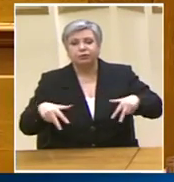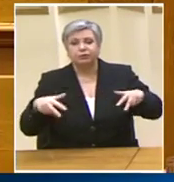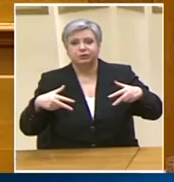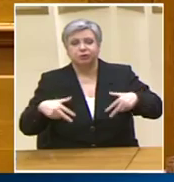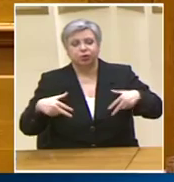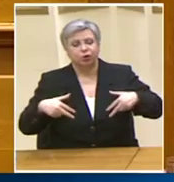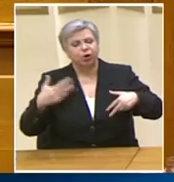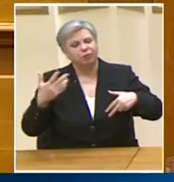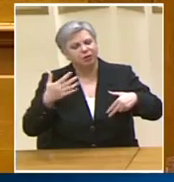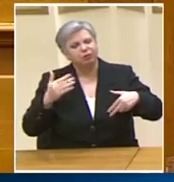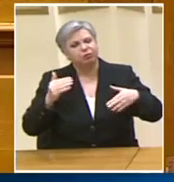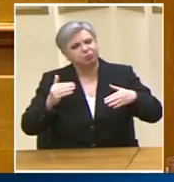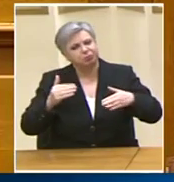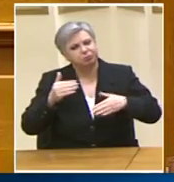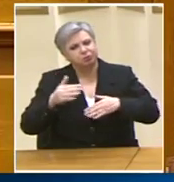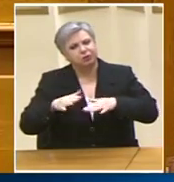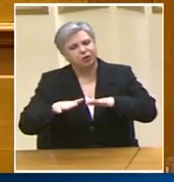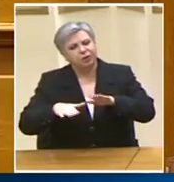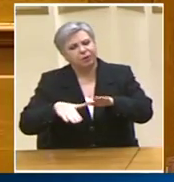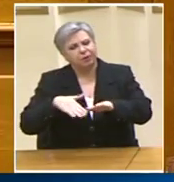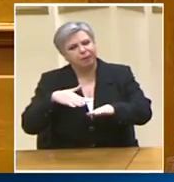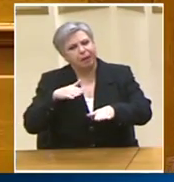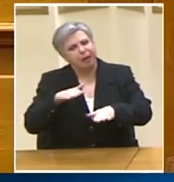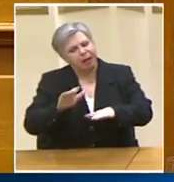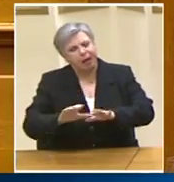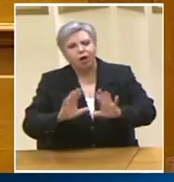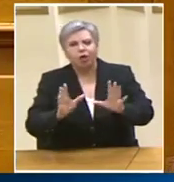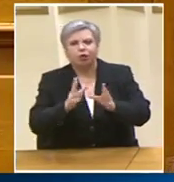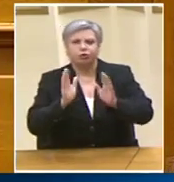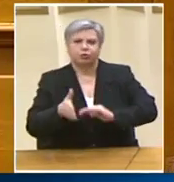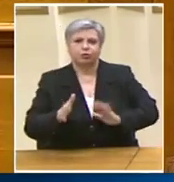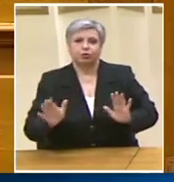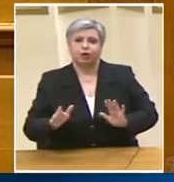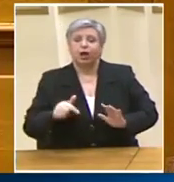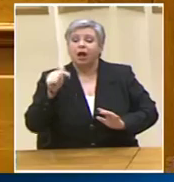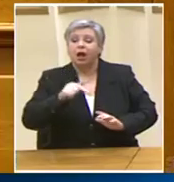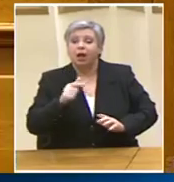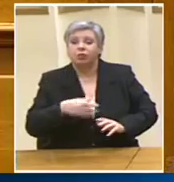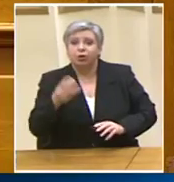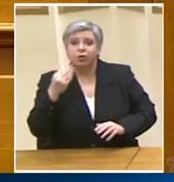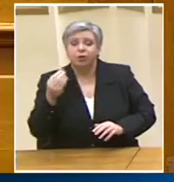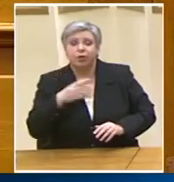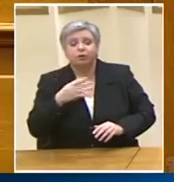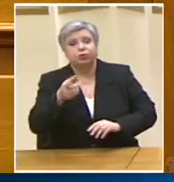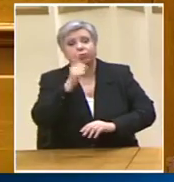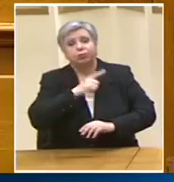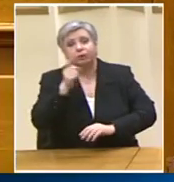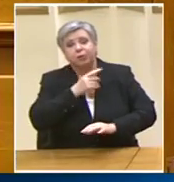που προχώρησε όλα τα άλλα ήταν ψέματα και παραπληροφόρηση ψέματα και παραπληροφόρηση που άλλωστε το φόρτεσαν